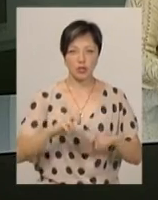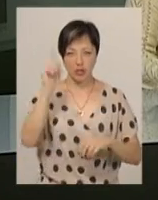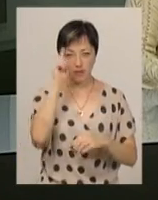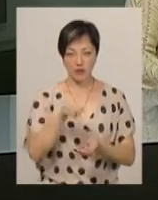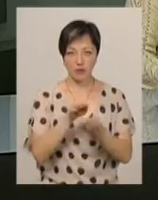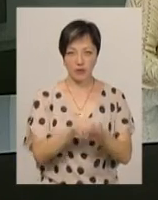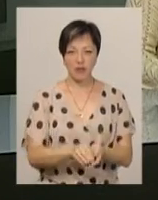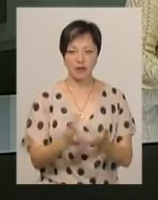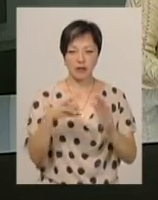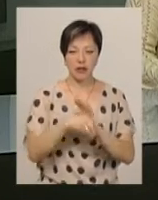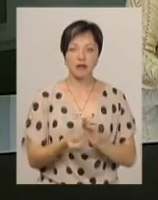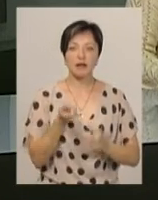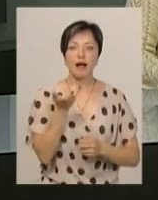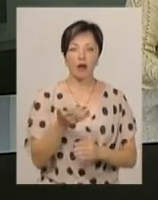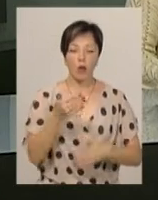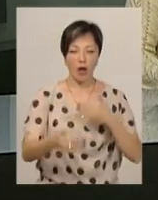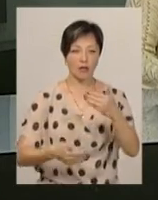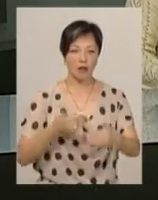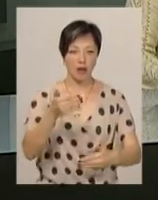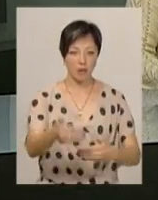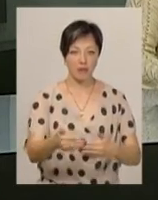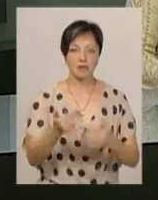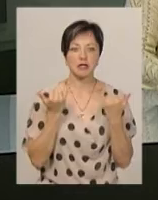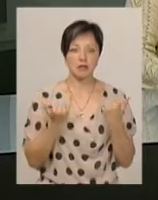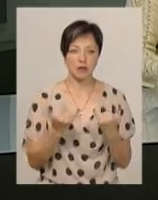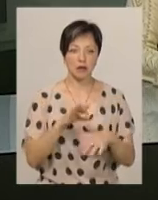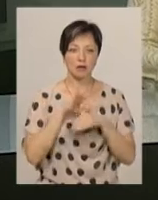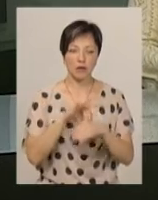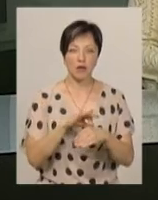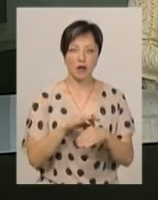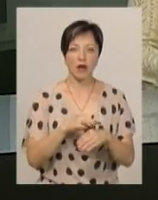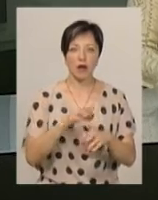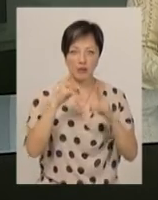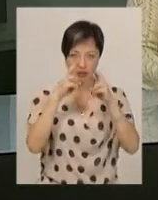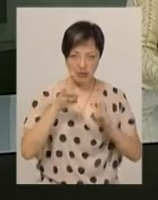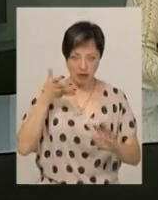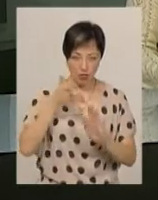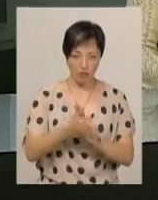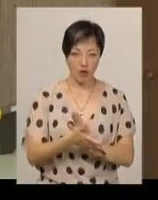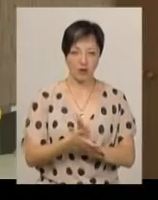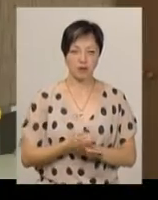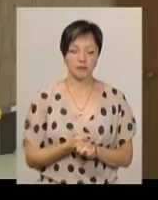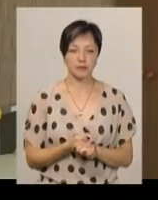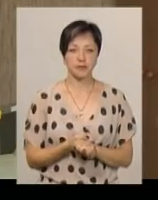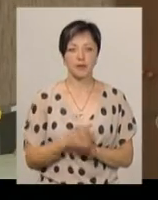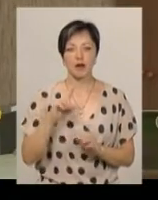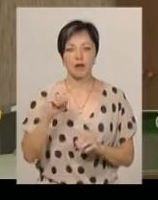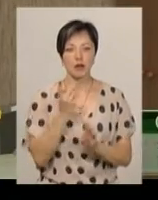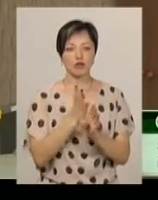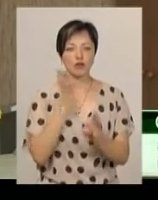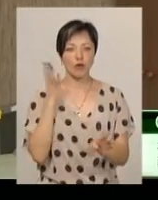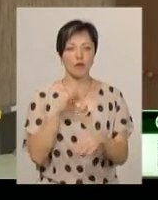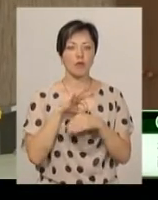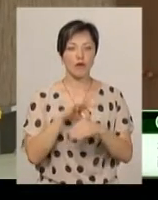поховань складається з декількох етапів, каже Сергій Шпаковський. Зараз проводиться геосканування. Першочергово